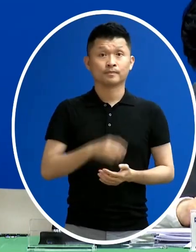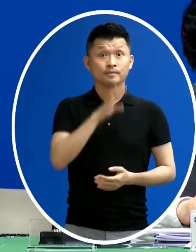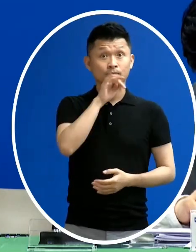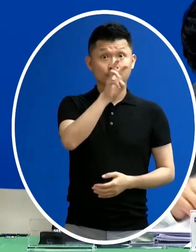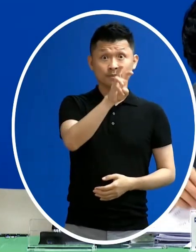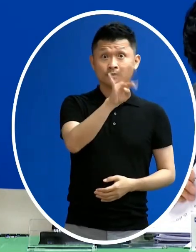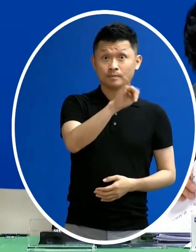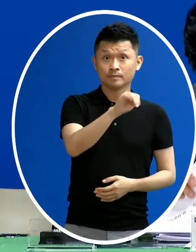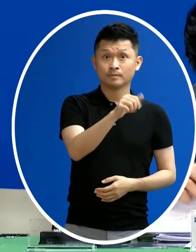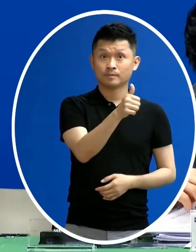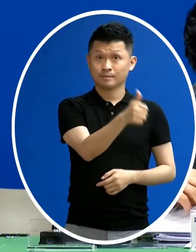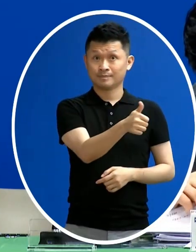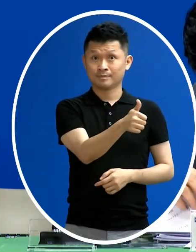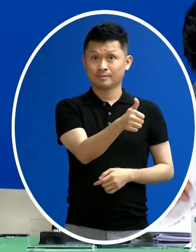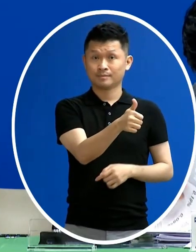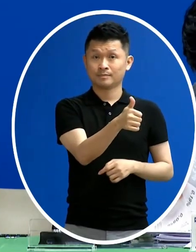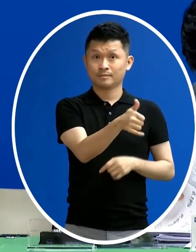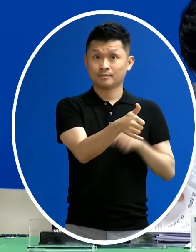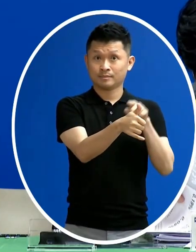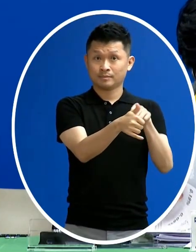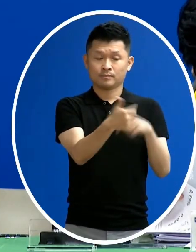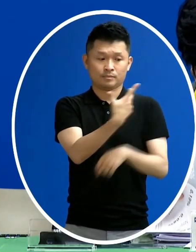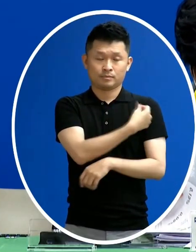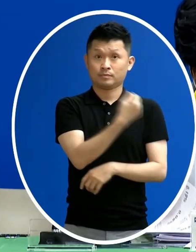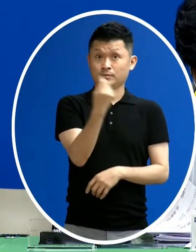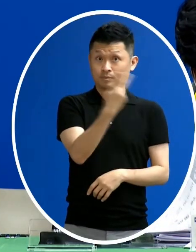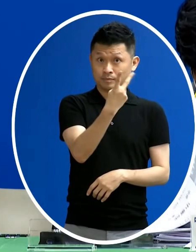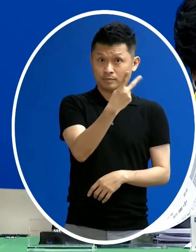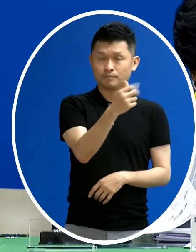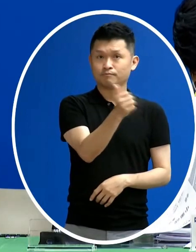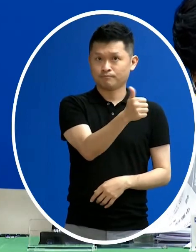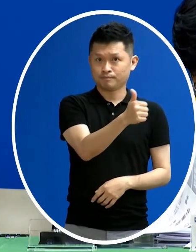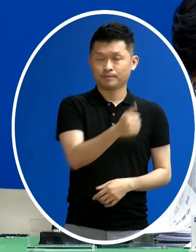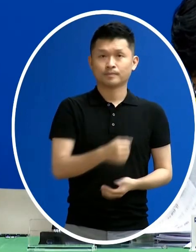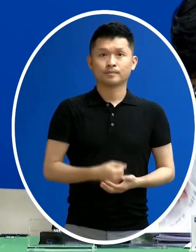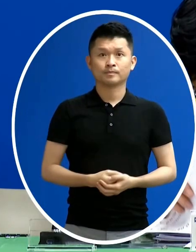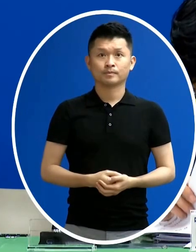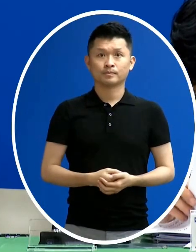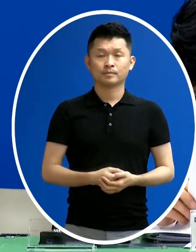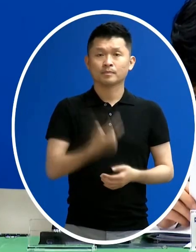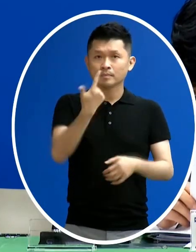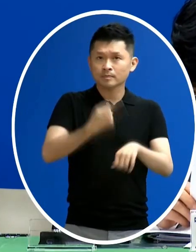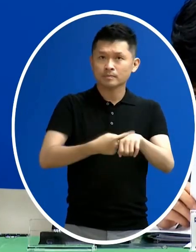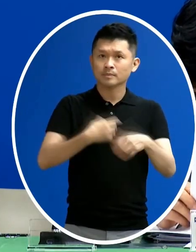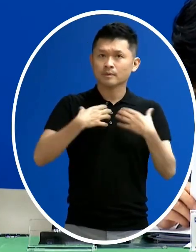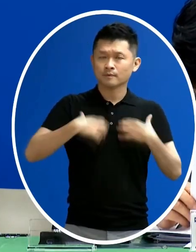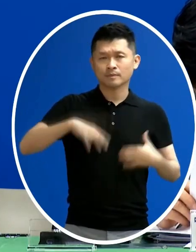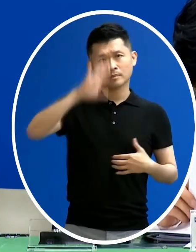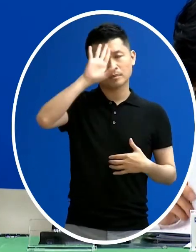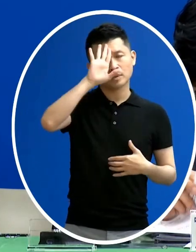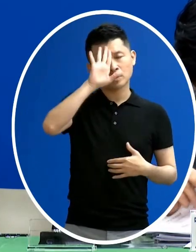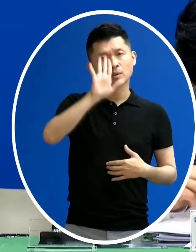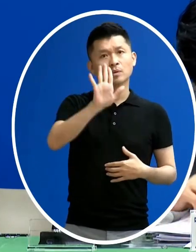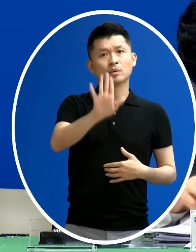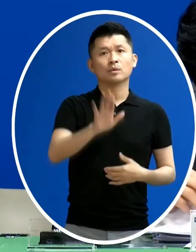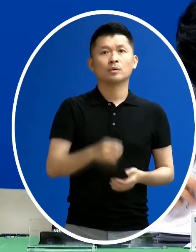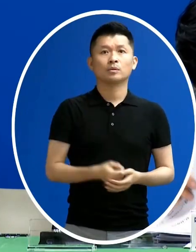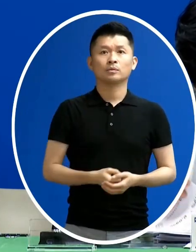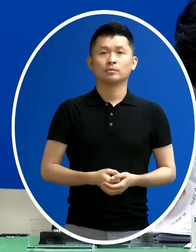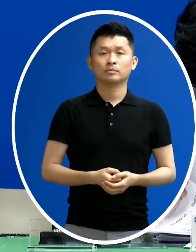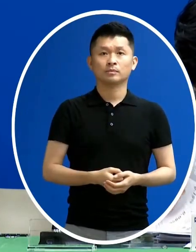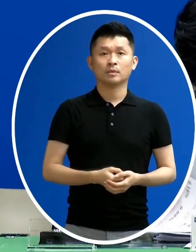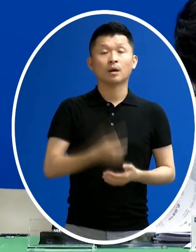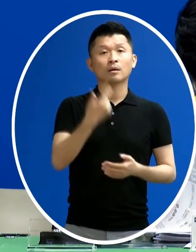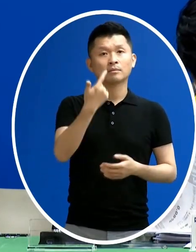30多歲的這位是一位有接種2劑疫苗的男性本身有慢性的肺病 然後至於